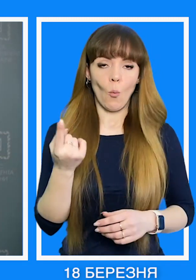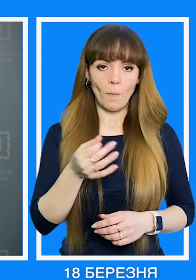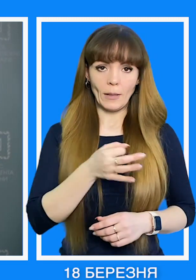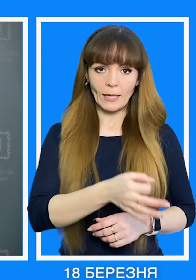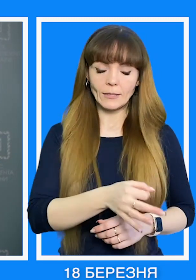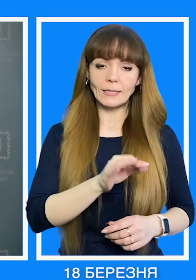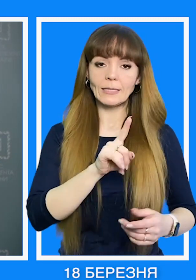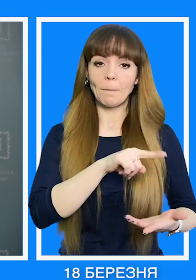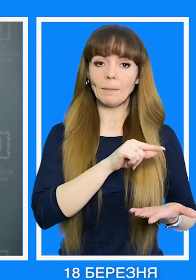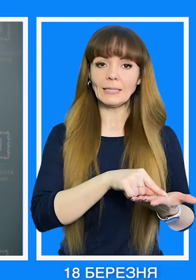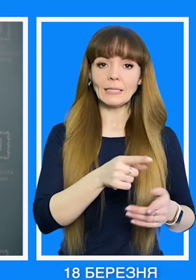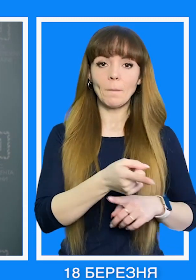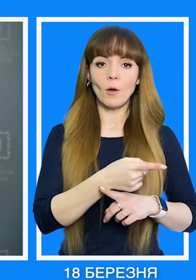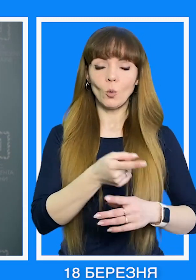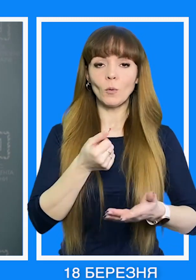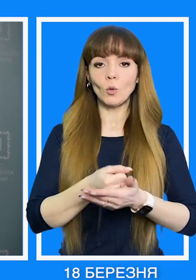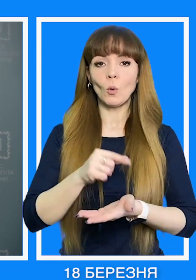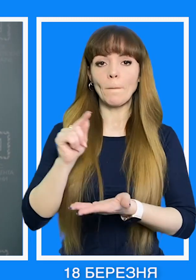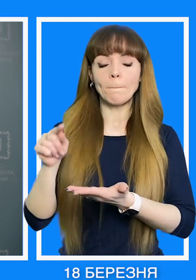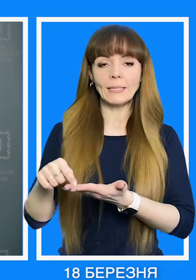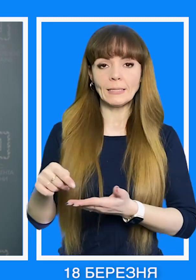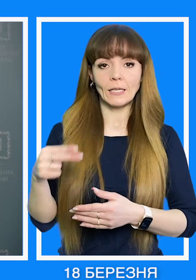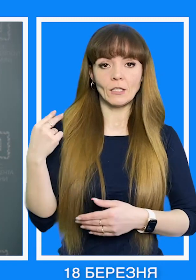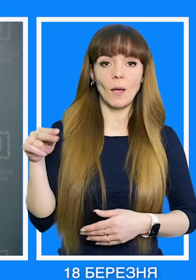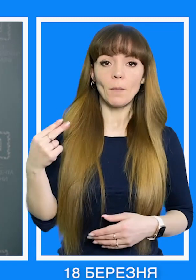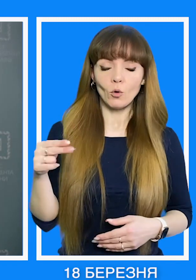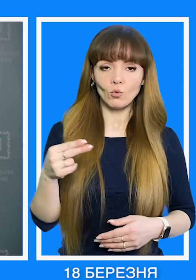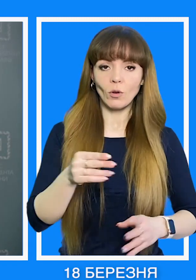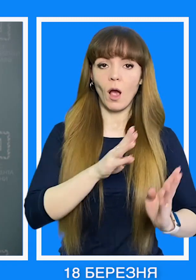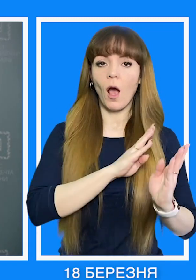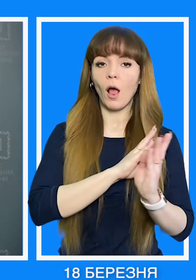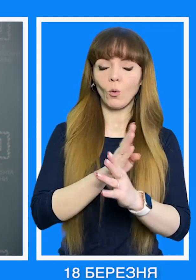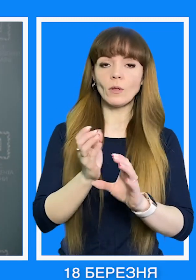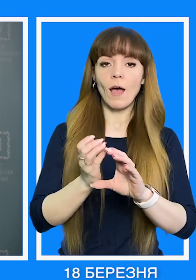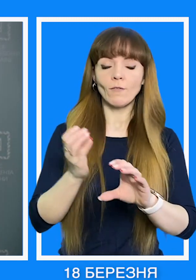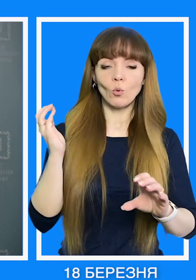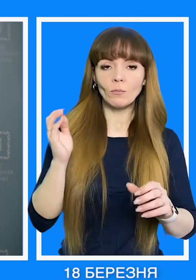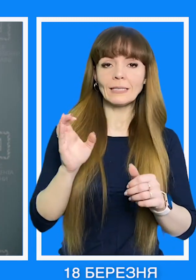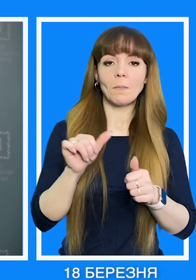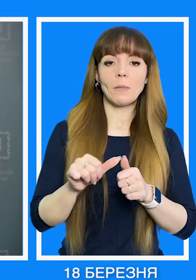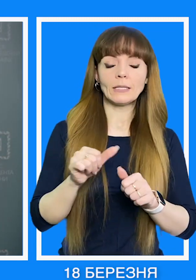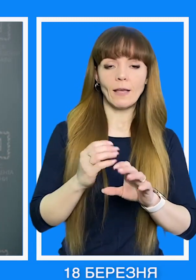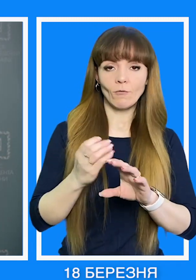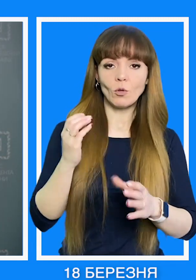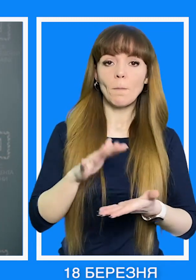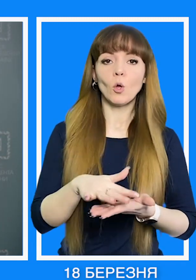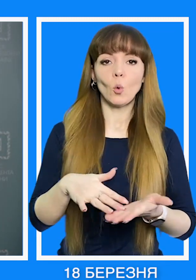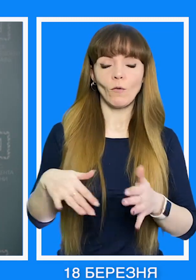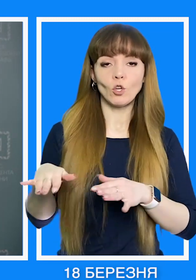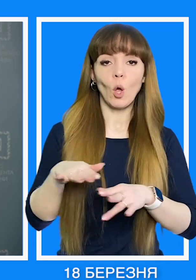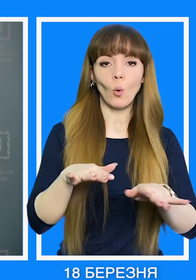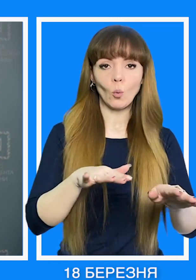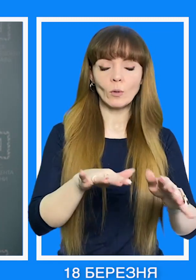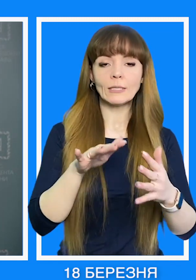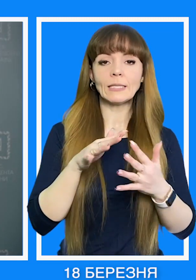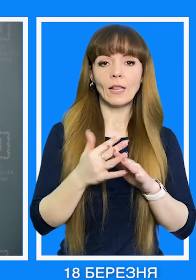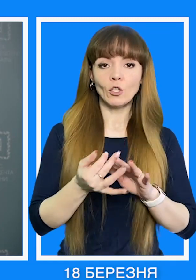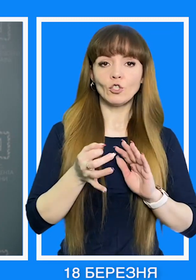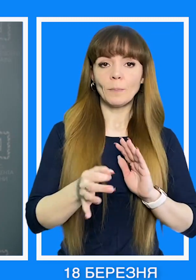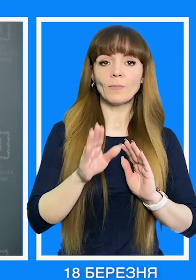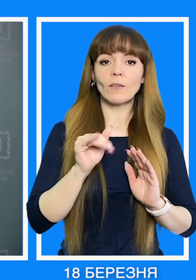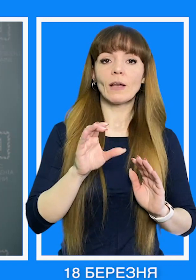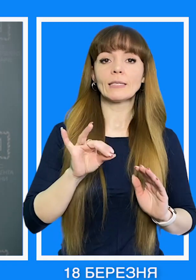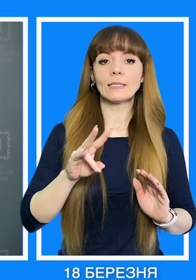Донецька область, з міста Маріуполь до міста Запоріжжя. Колона автобусів з бензовозом продовжила рух